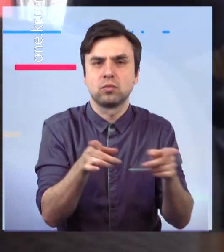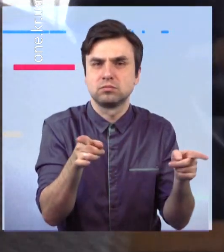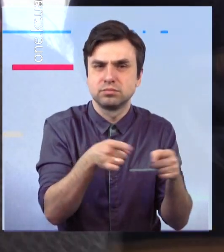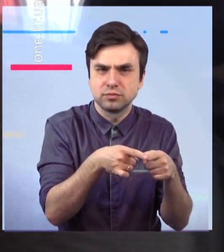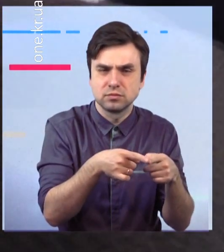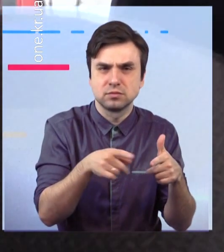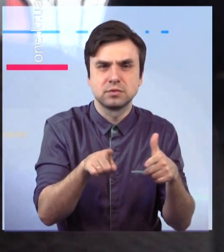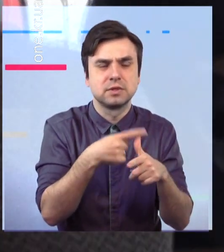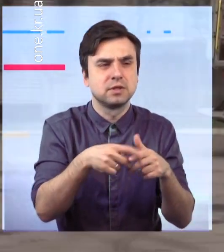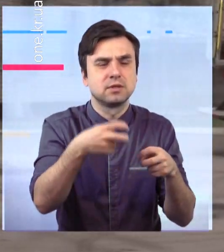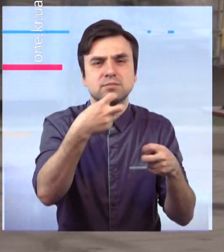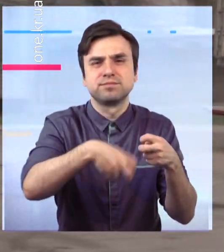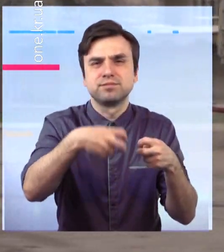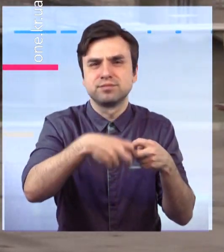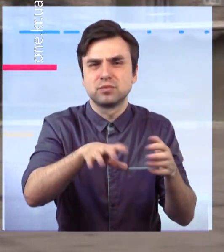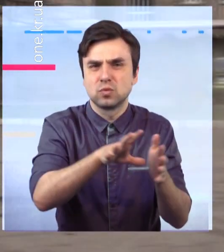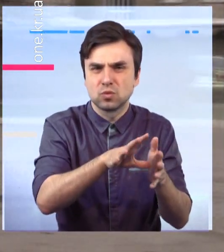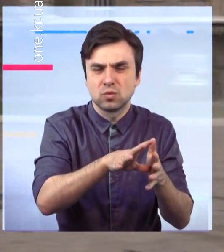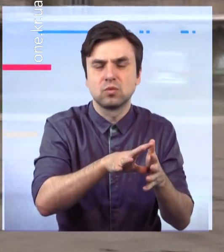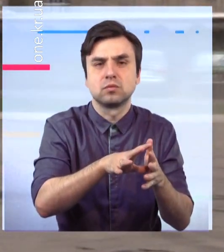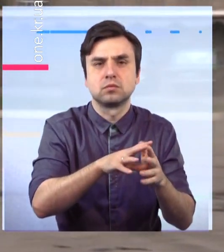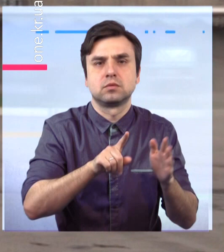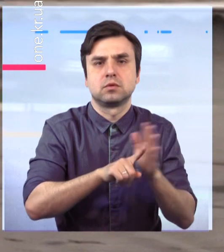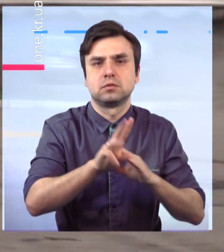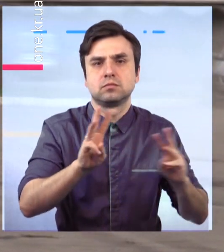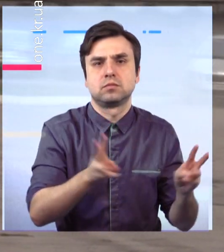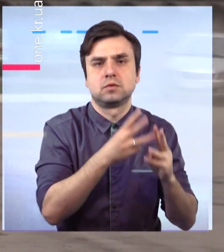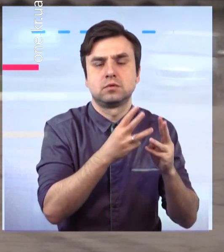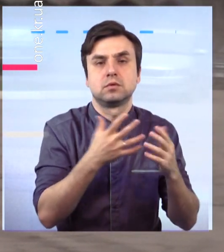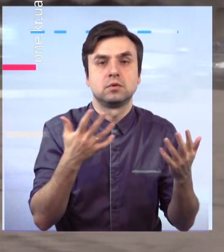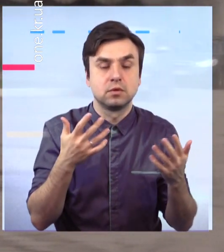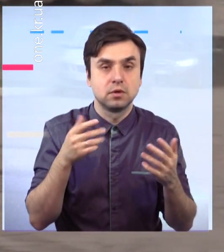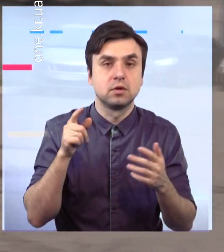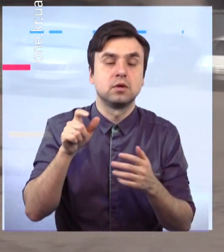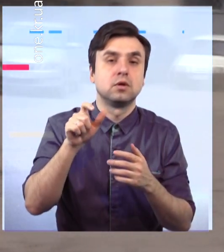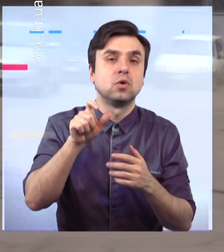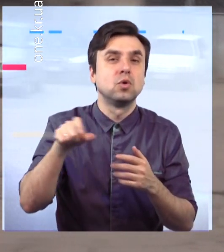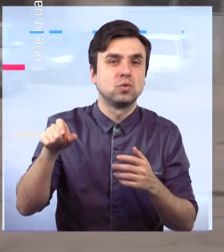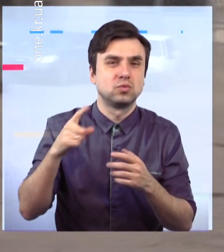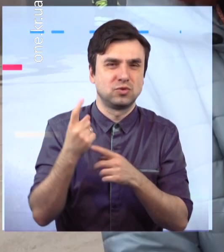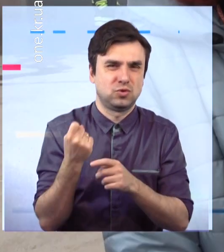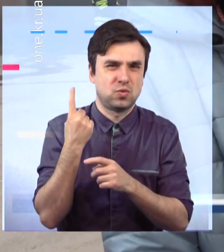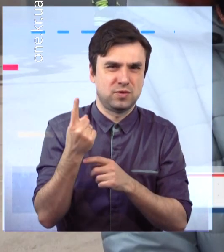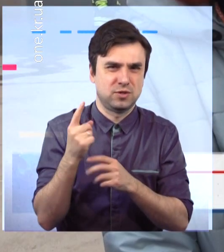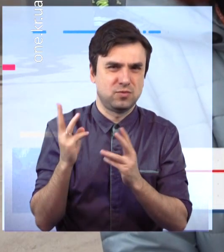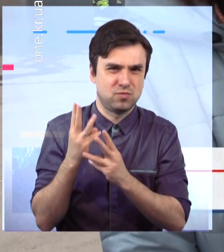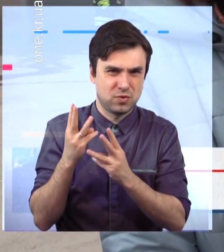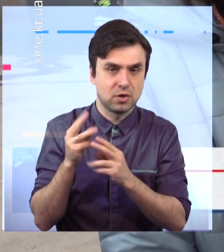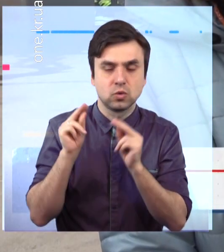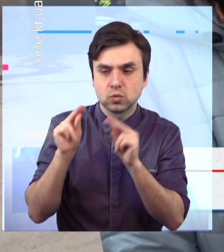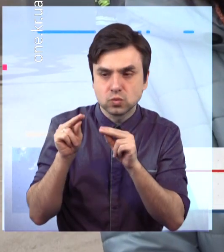завдяки таким навчанням відпрацьовують механізм дії, такий необхідний у разі реальної пожежі. Відбулося тренування